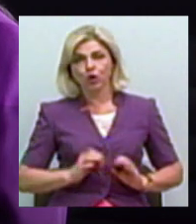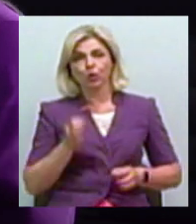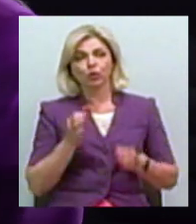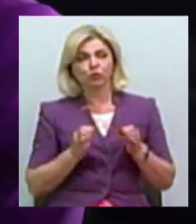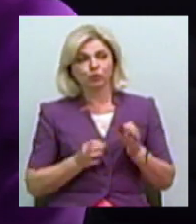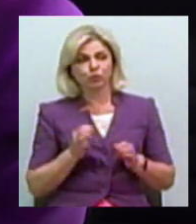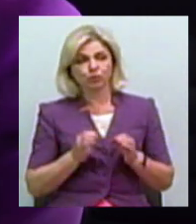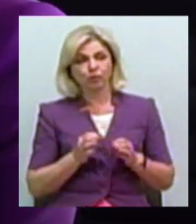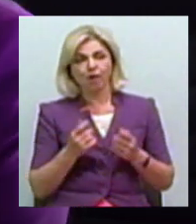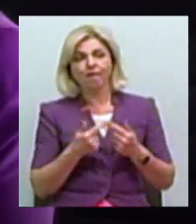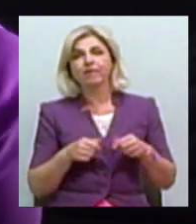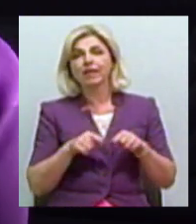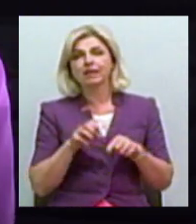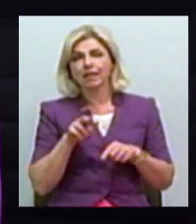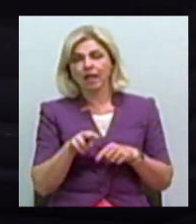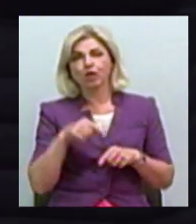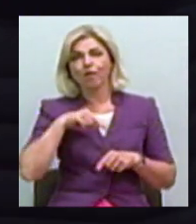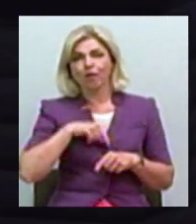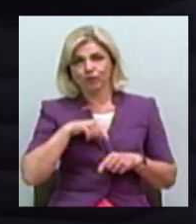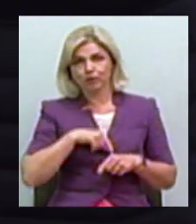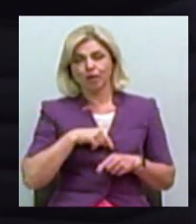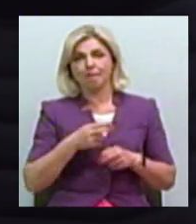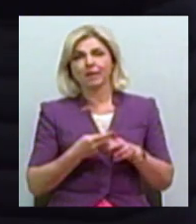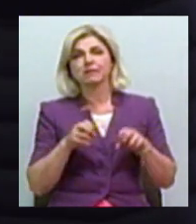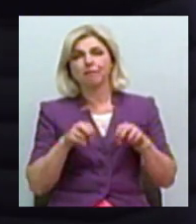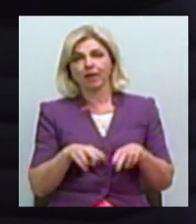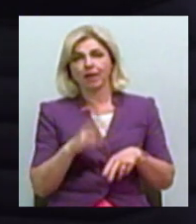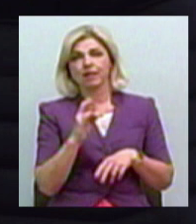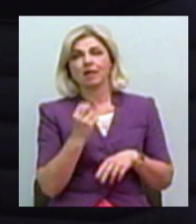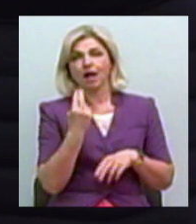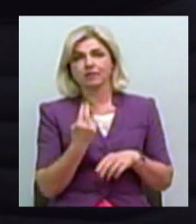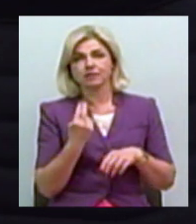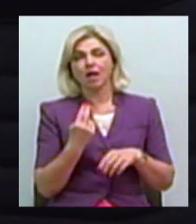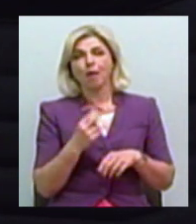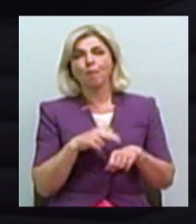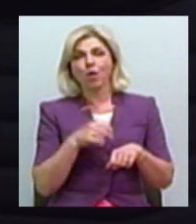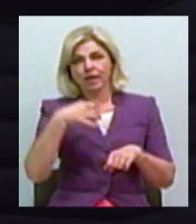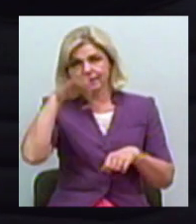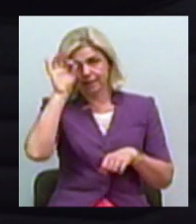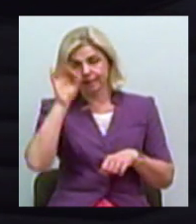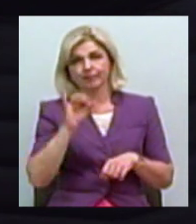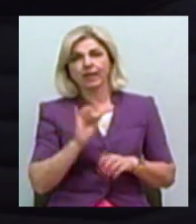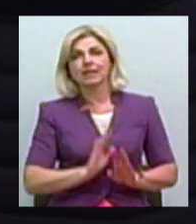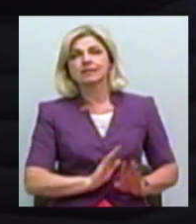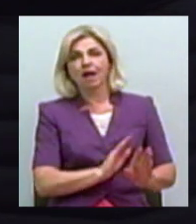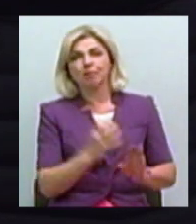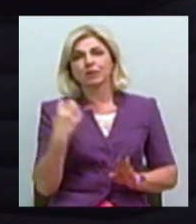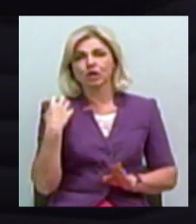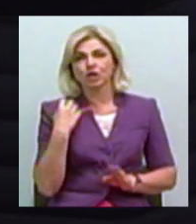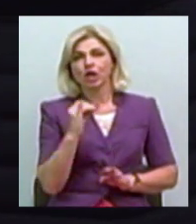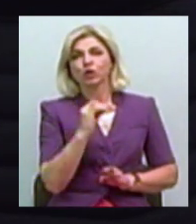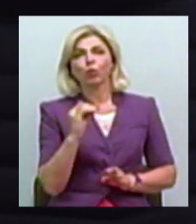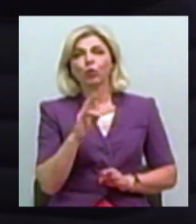відділу внутрішньої безпеки Нацполіції, нами затримано заступника начальника інгульського відділу